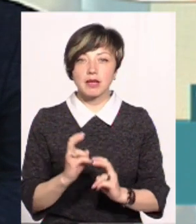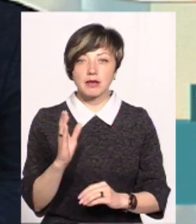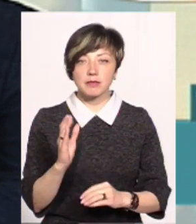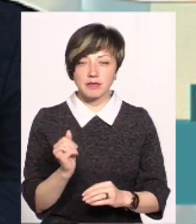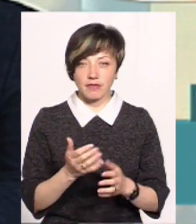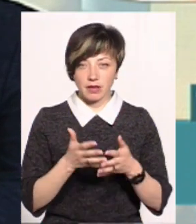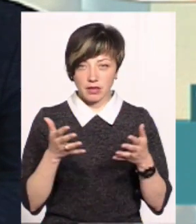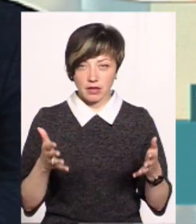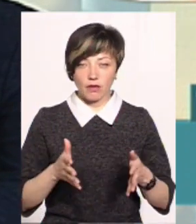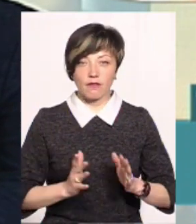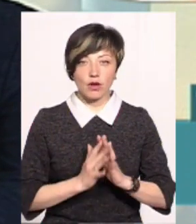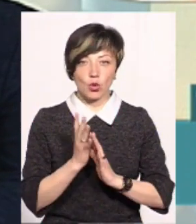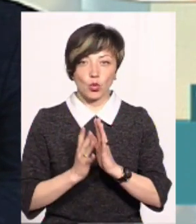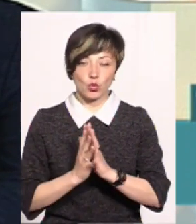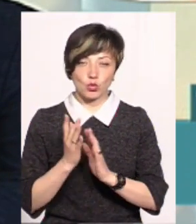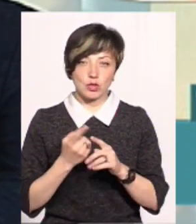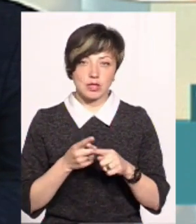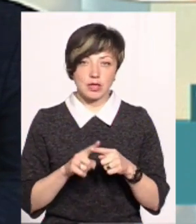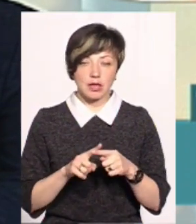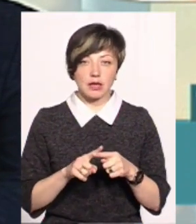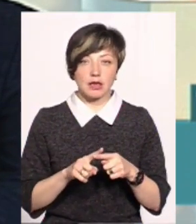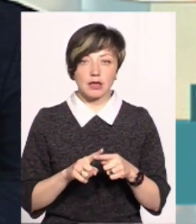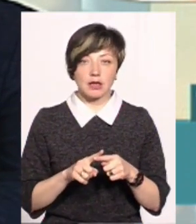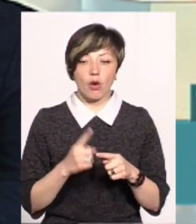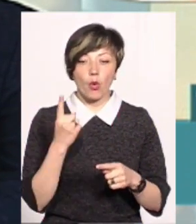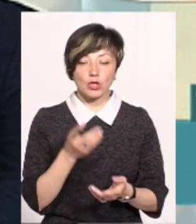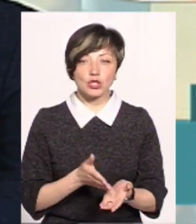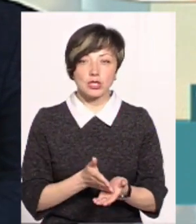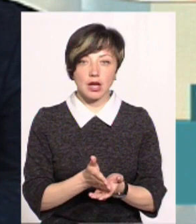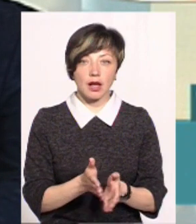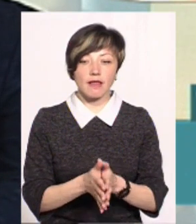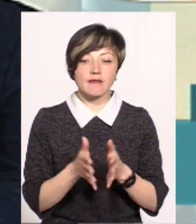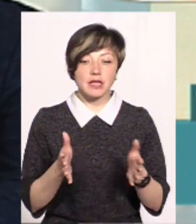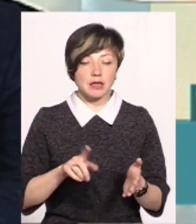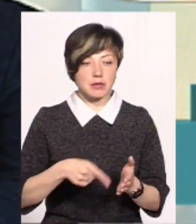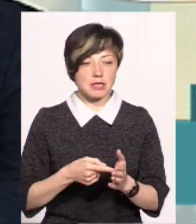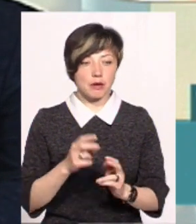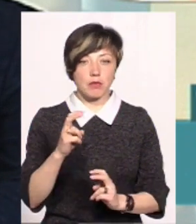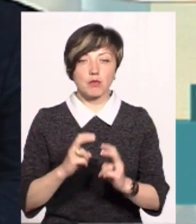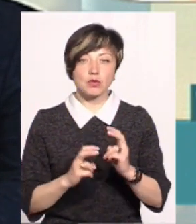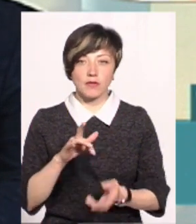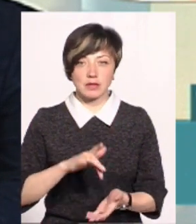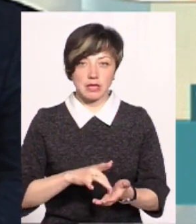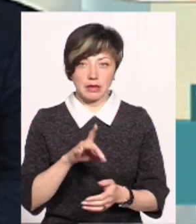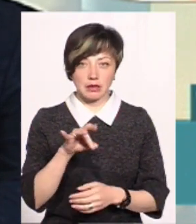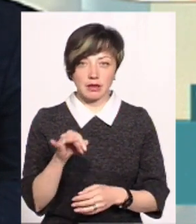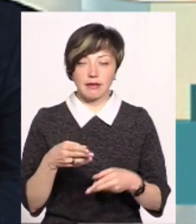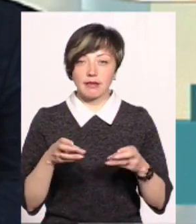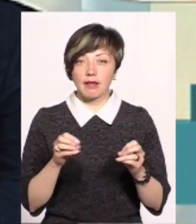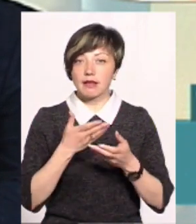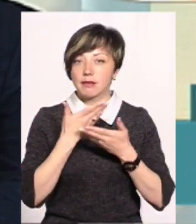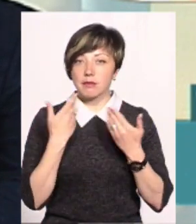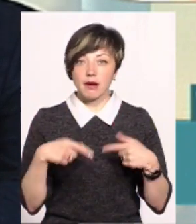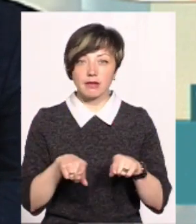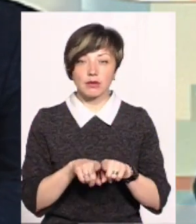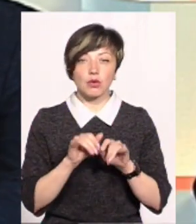які вирощують овочі, є один шлях – це на великі міста, промислові центри, де немає